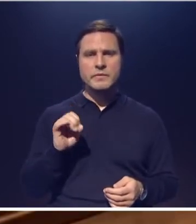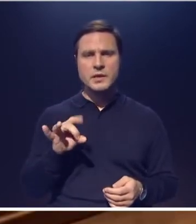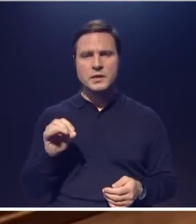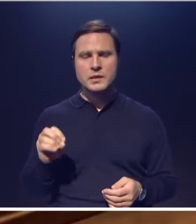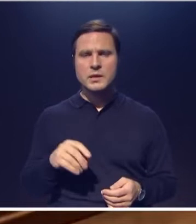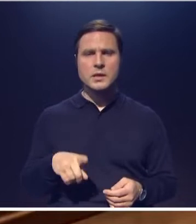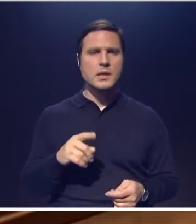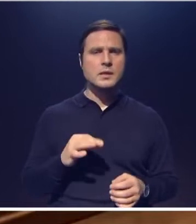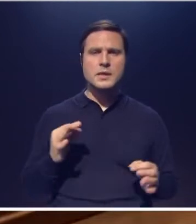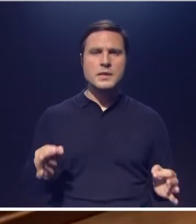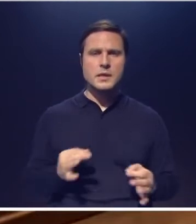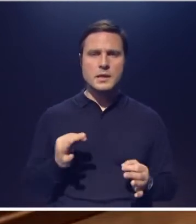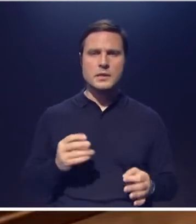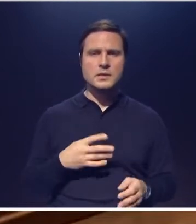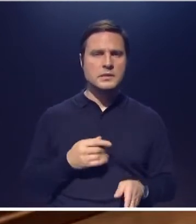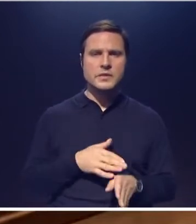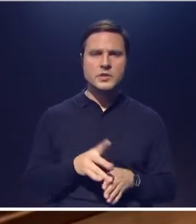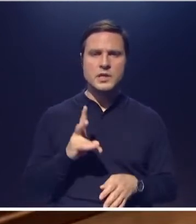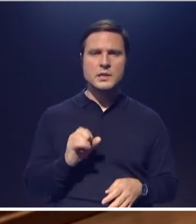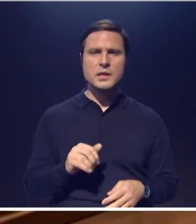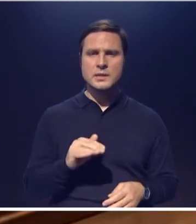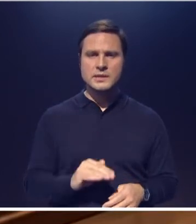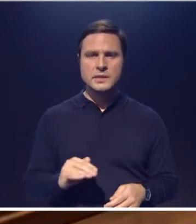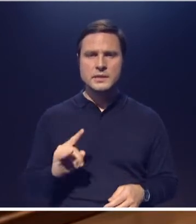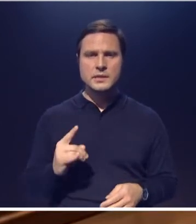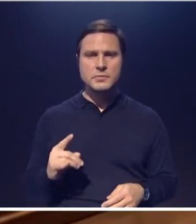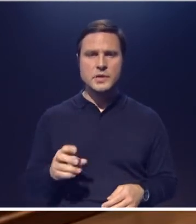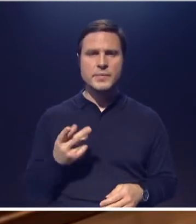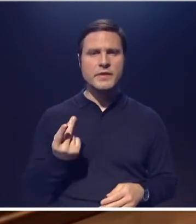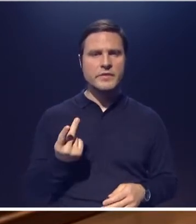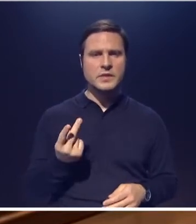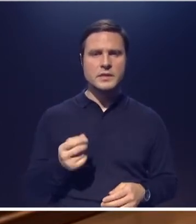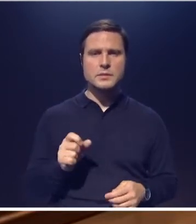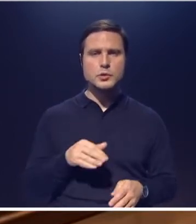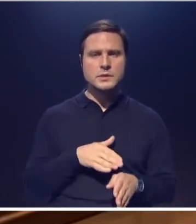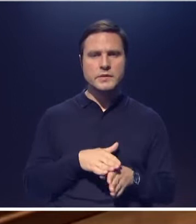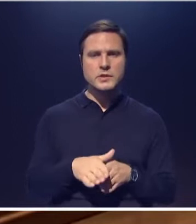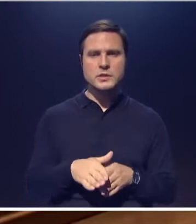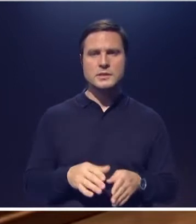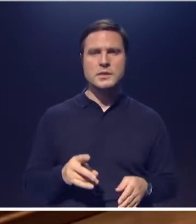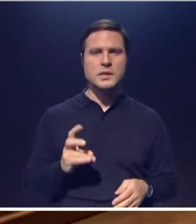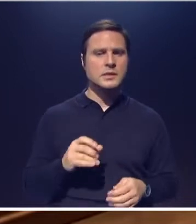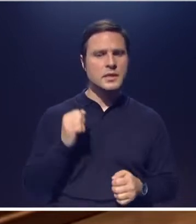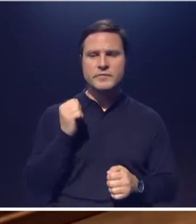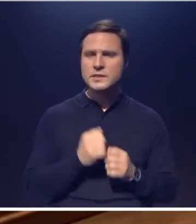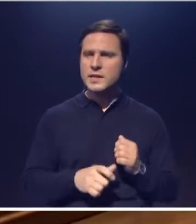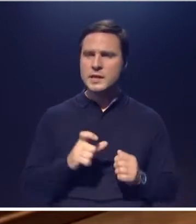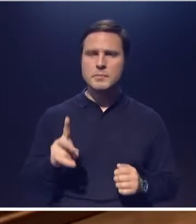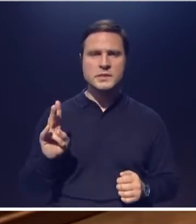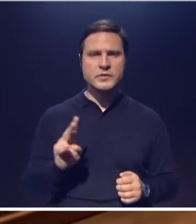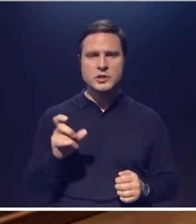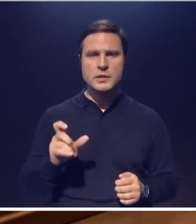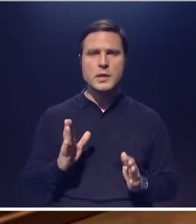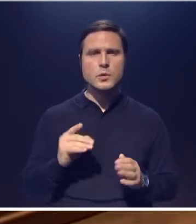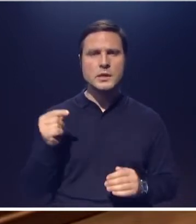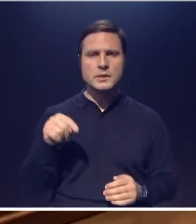это никогда не совершается над детьми. Во-вторых, это может совершаться не всяким священником, а только